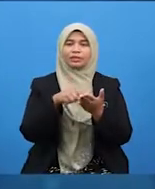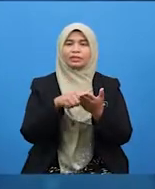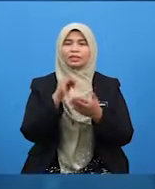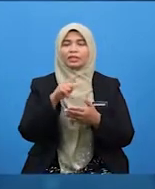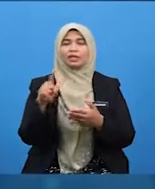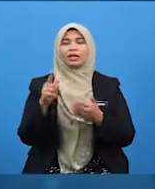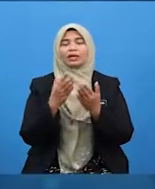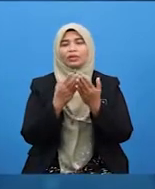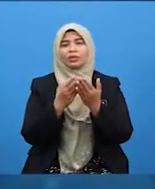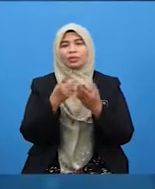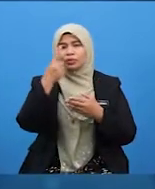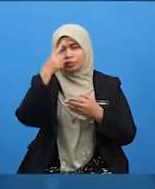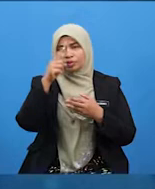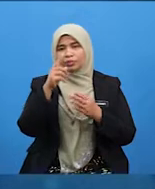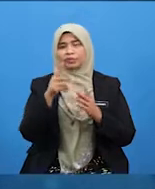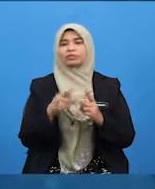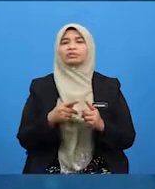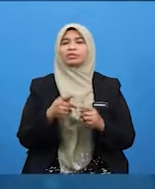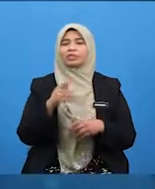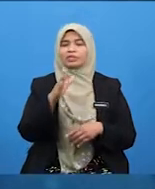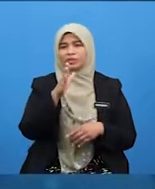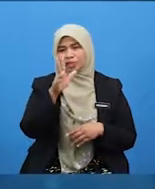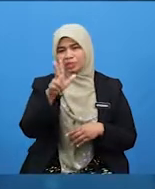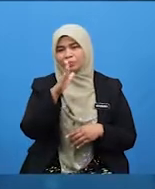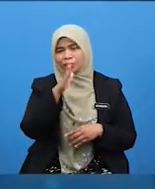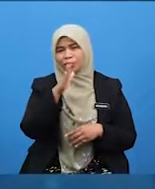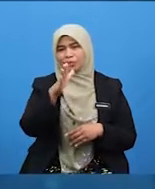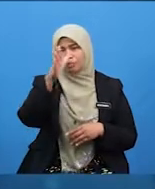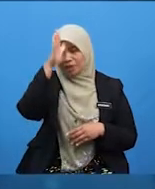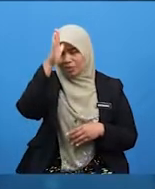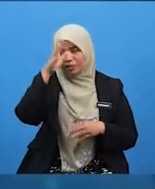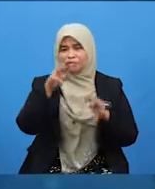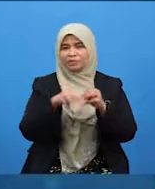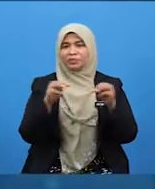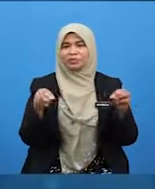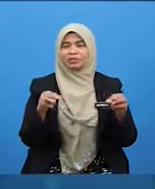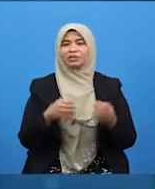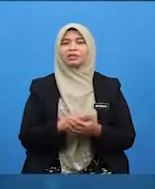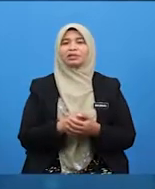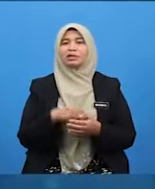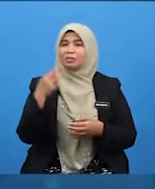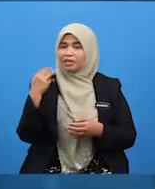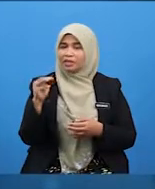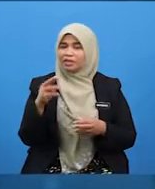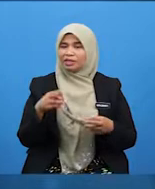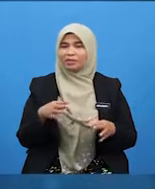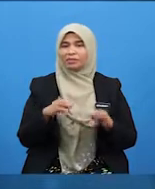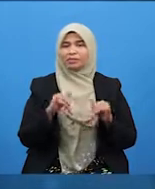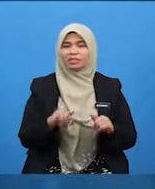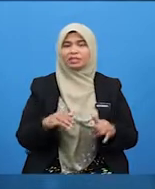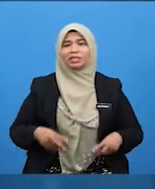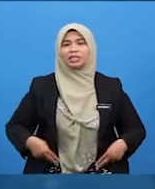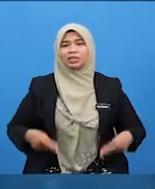adalah doa untuk kedua ibu, bapa, murid-murid tidak kira mereka masih hidup